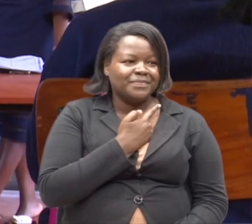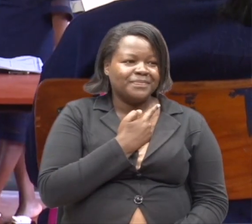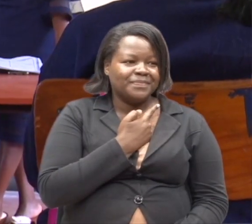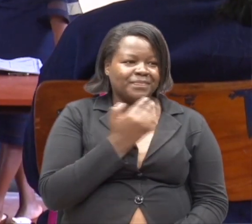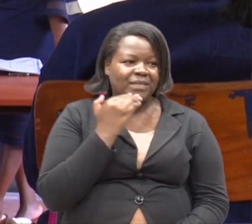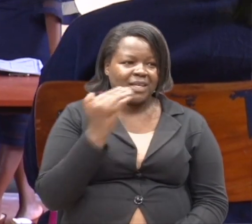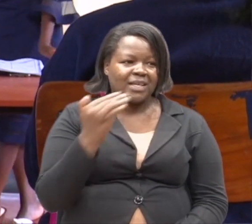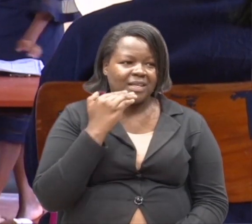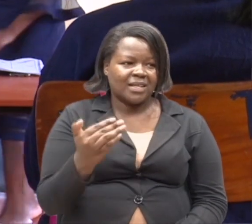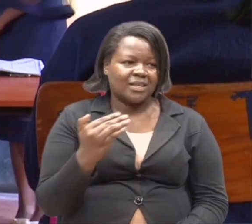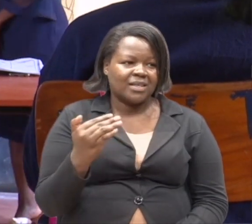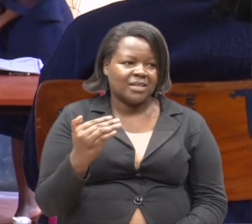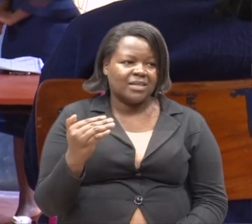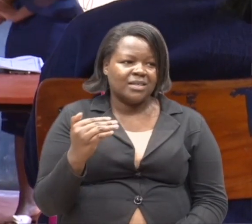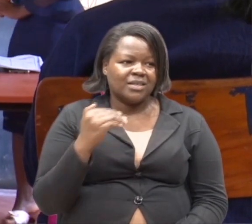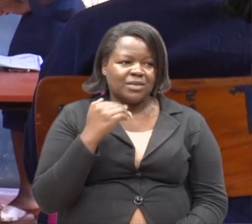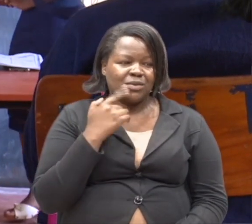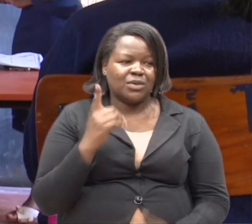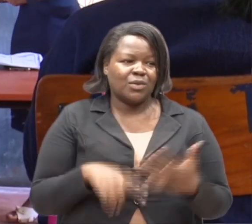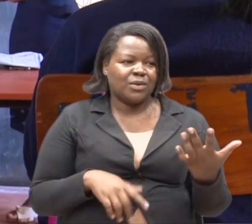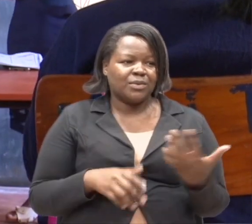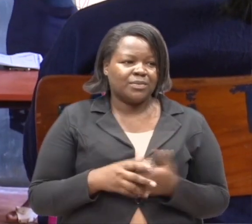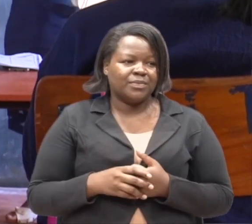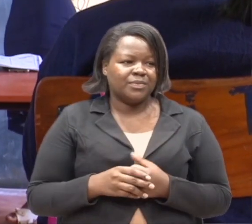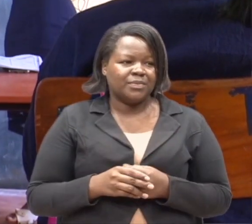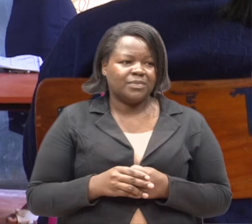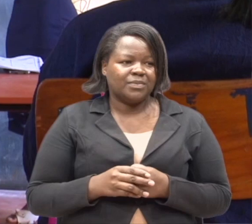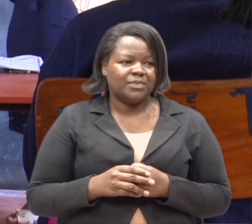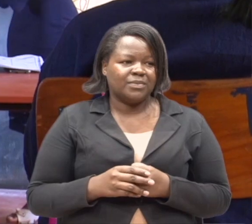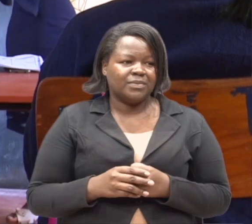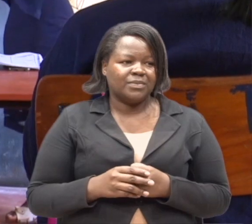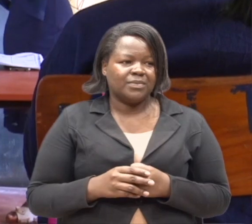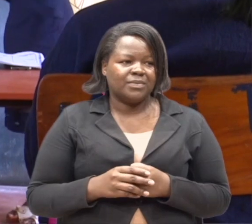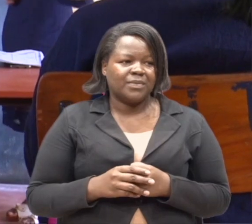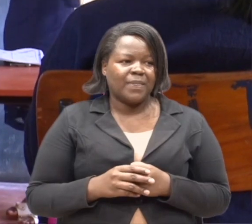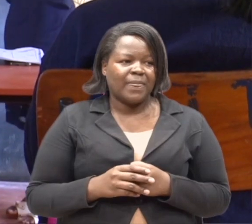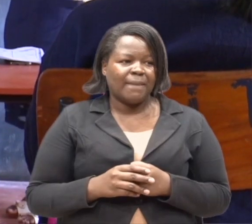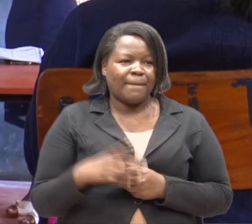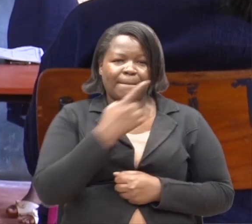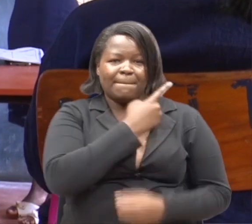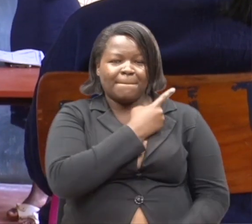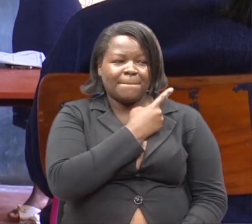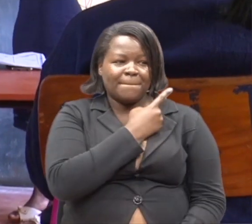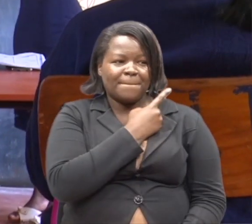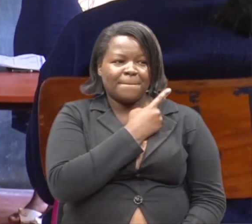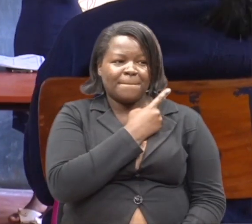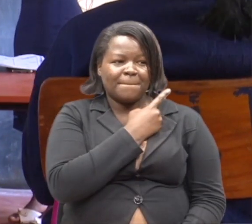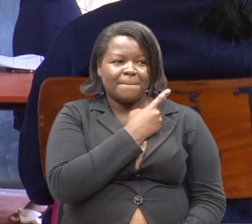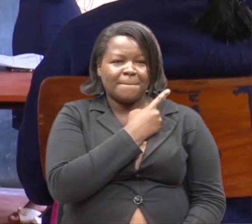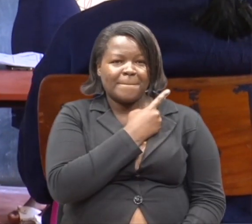Thank you so much. Pleasure. How do you say pleasure? Happy. Happy to meet you. Huh? Wait. Happy.